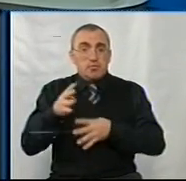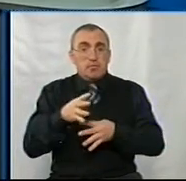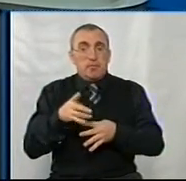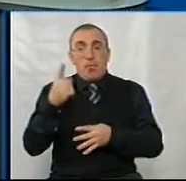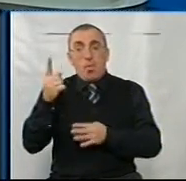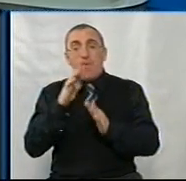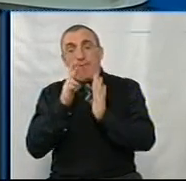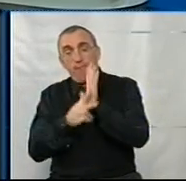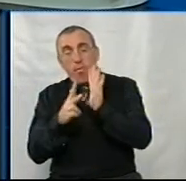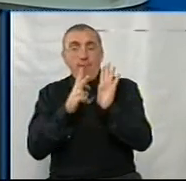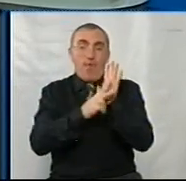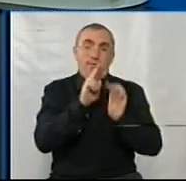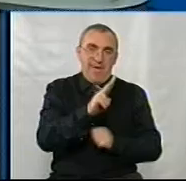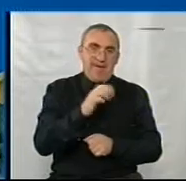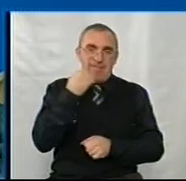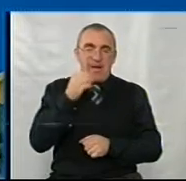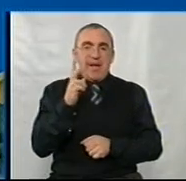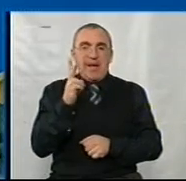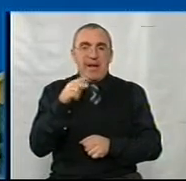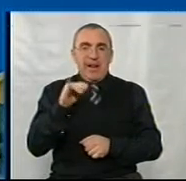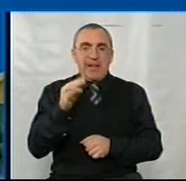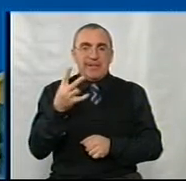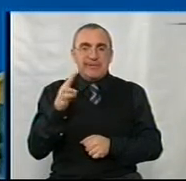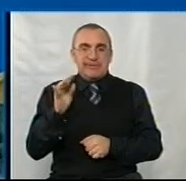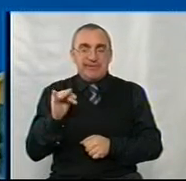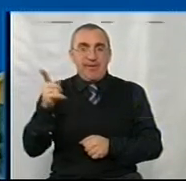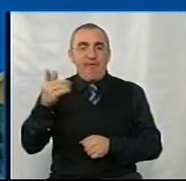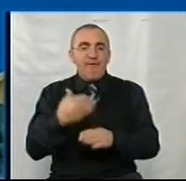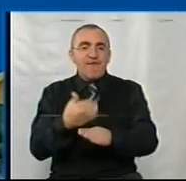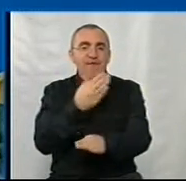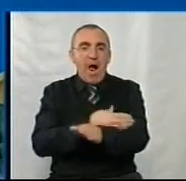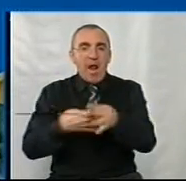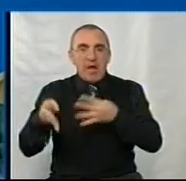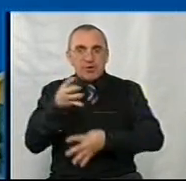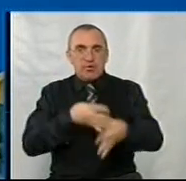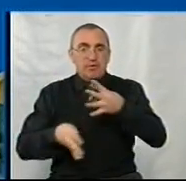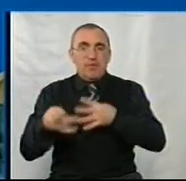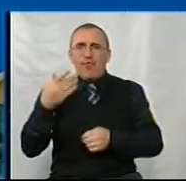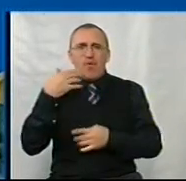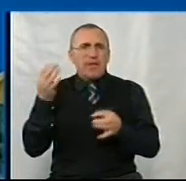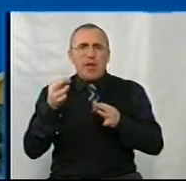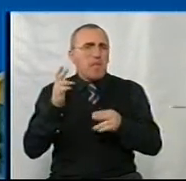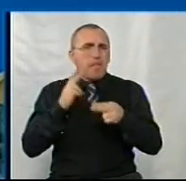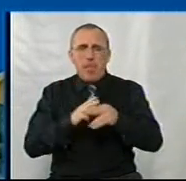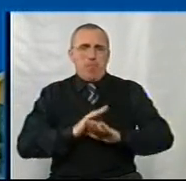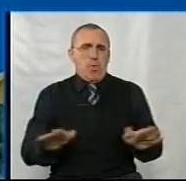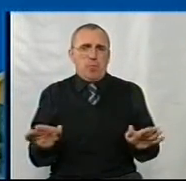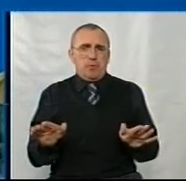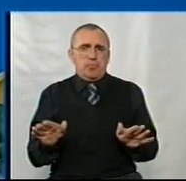,80, 2,82, це в клинцах, вона шиє валянки для хлопців шиті. Вони ніколи не помішають.